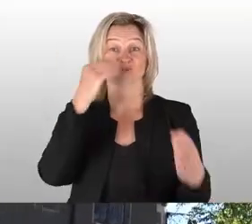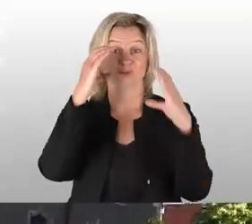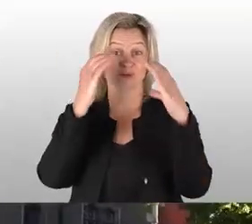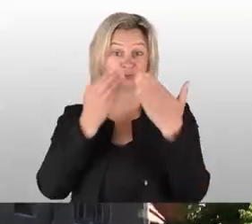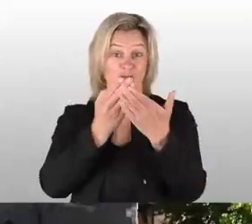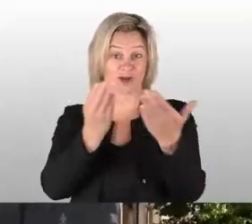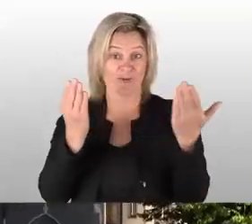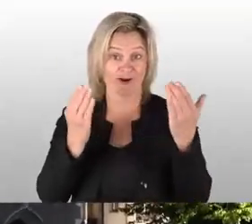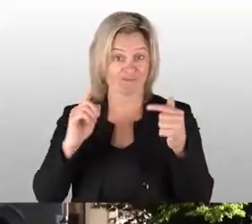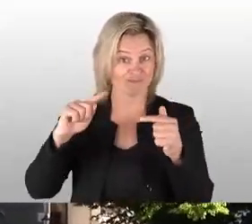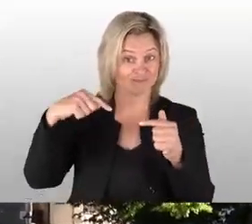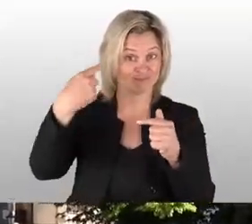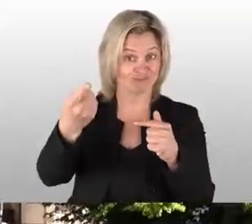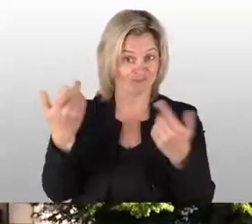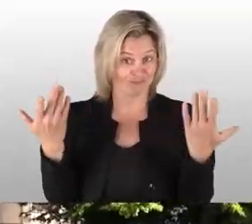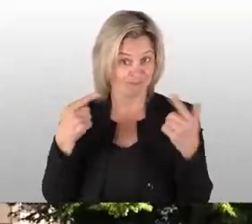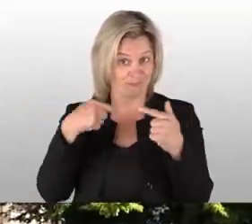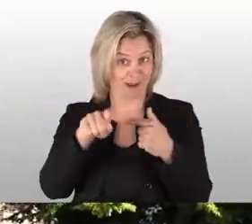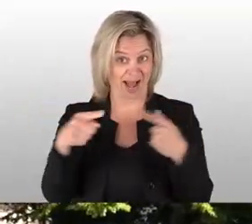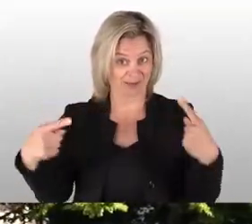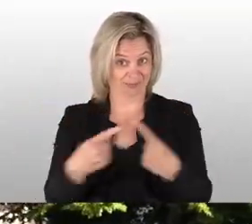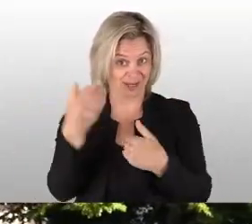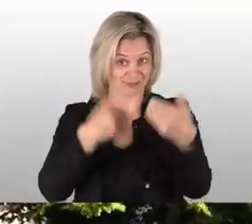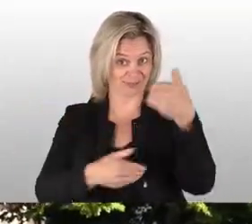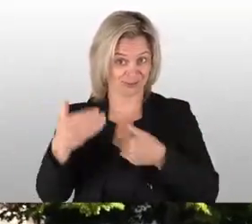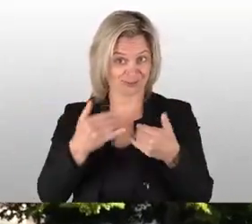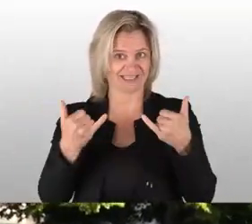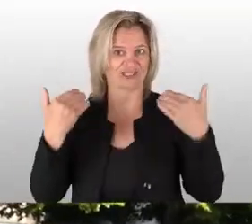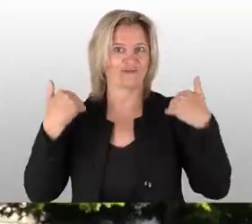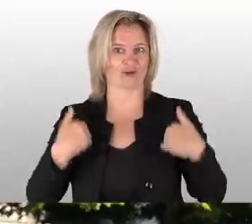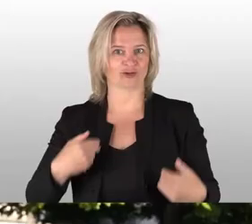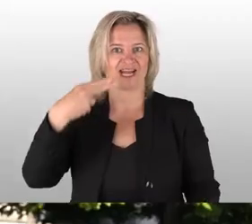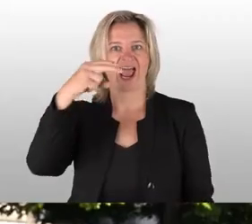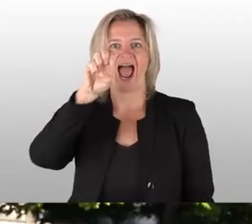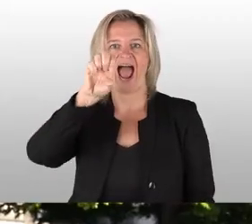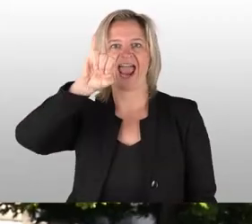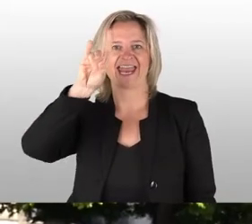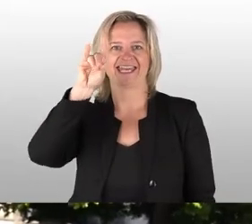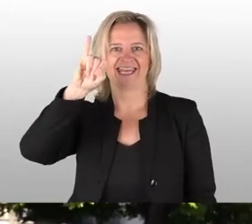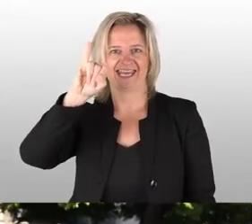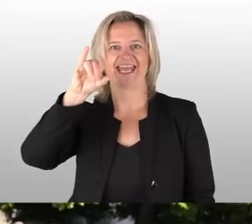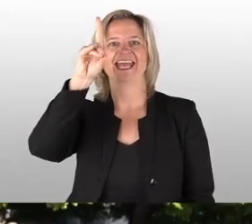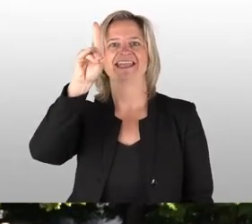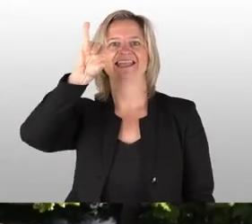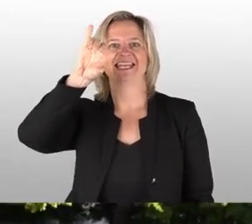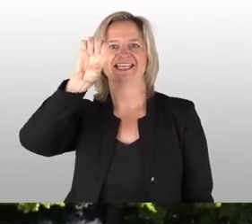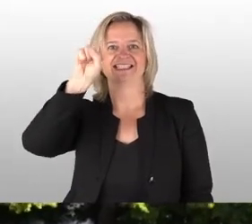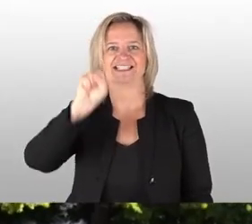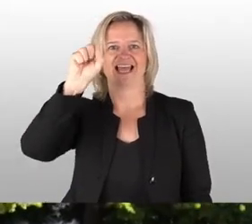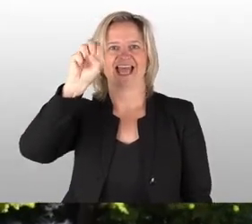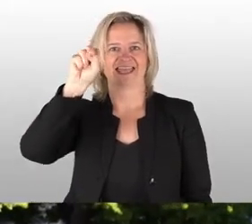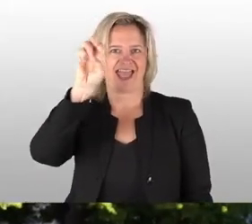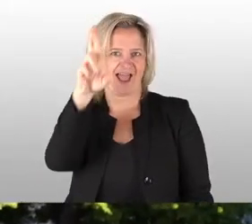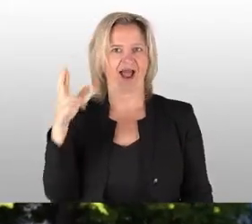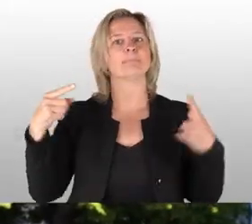Die Stadt Meißen Ich möchte mich kurz vorstellen, mein Name ist Heidi Diesner, bin Gästeführerin in Meißen